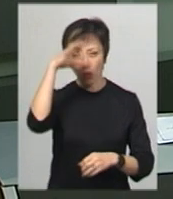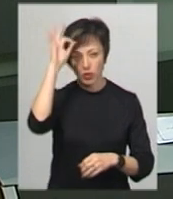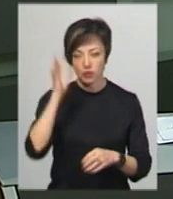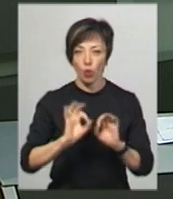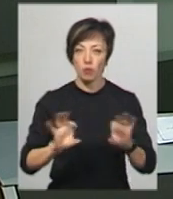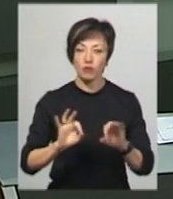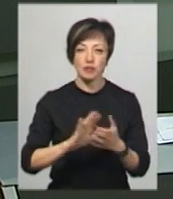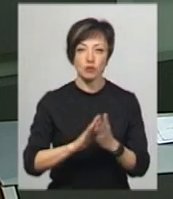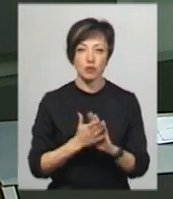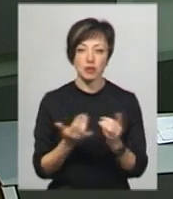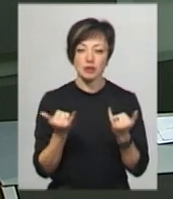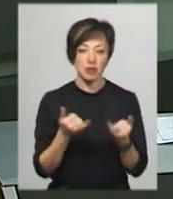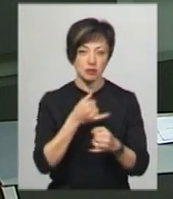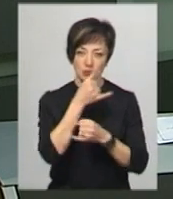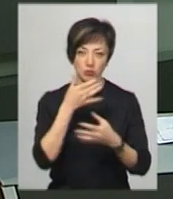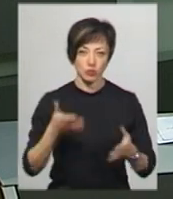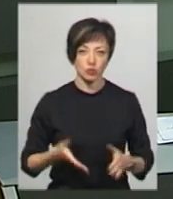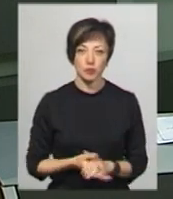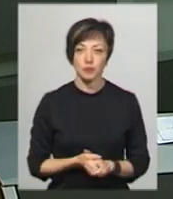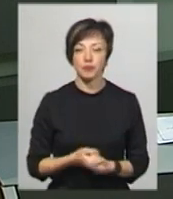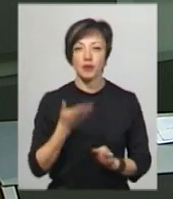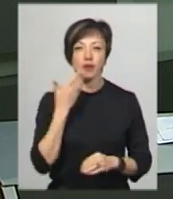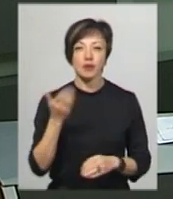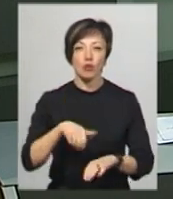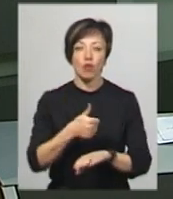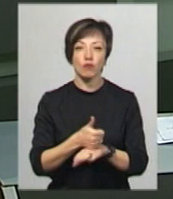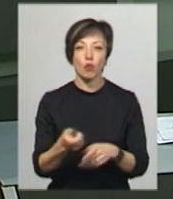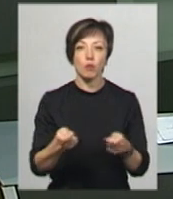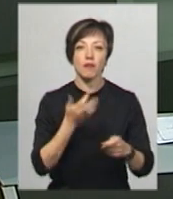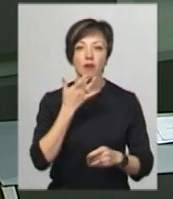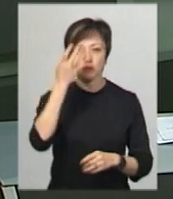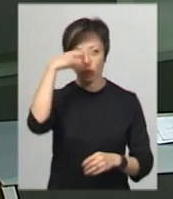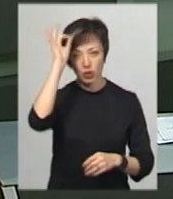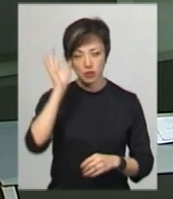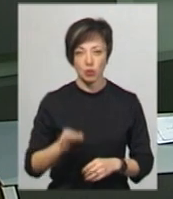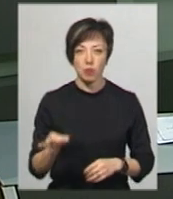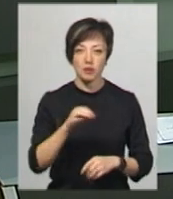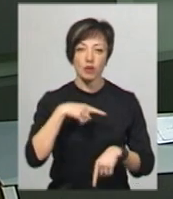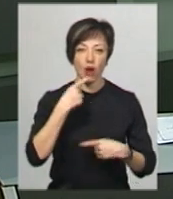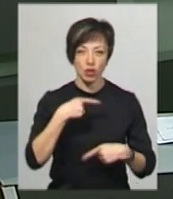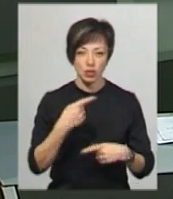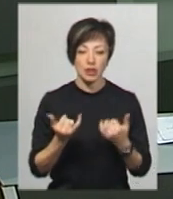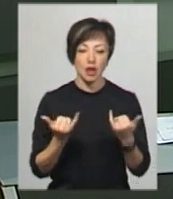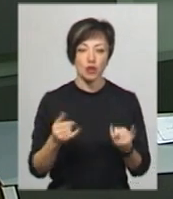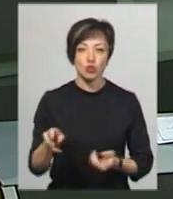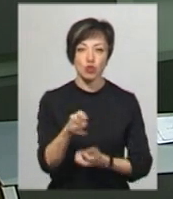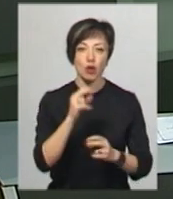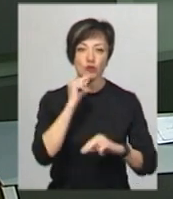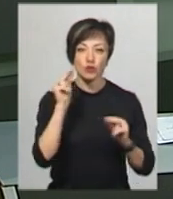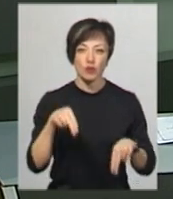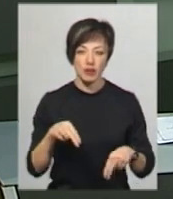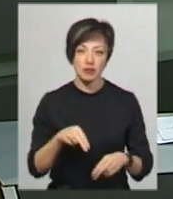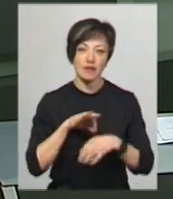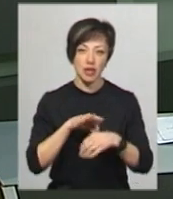коментувати ситуацію вони не уповноважені. Речниця головного управління Нацполіції області Інна Глега каже, наразі шукають винуватця,